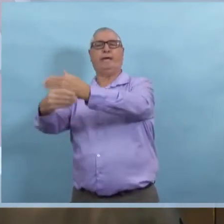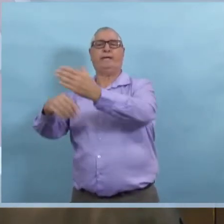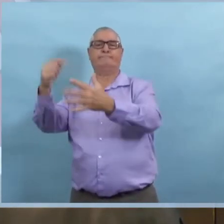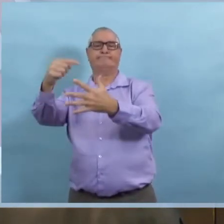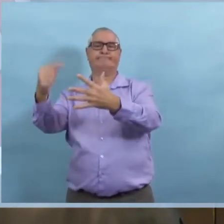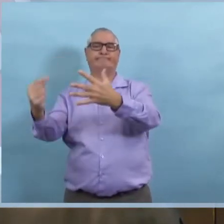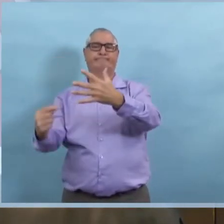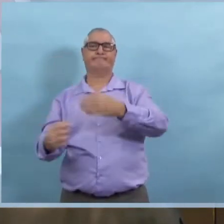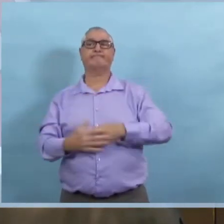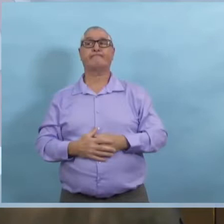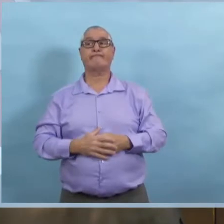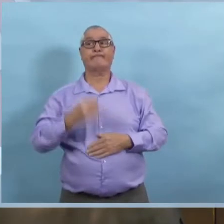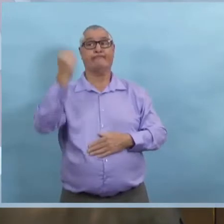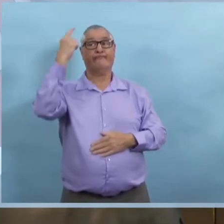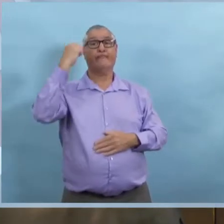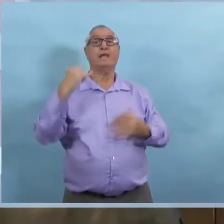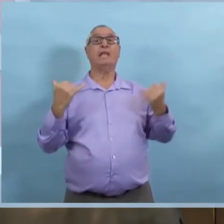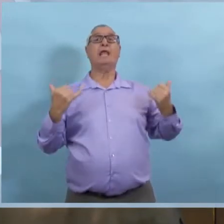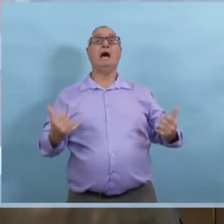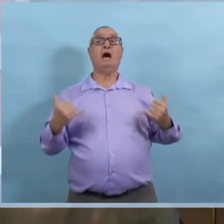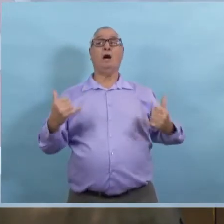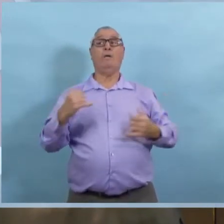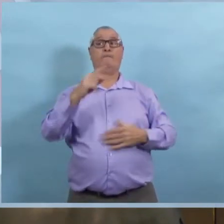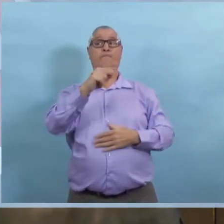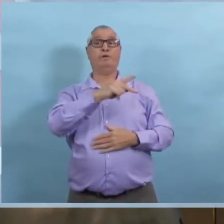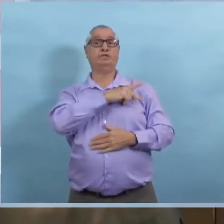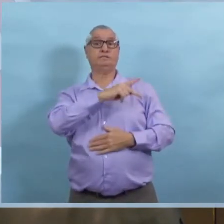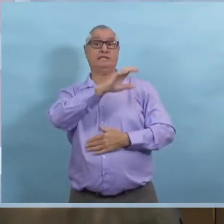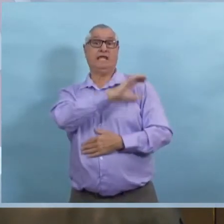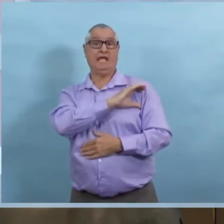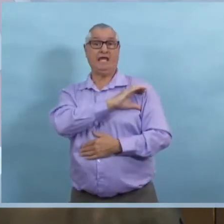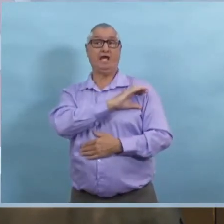faire beaucoup pour ce qui est pour les employés